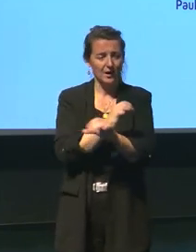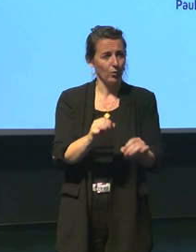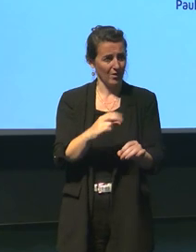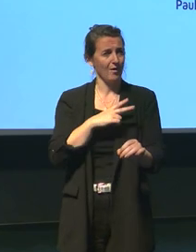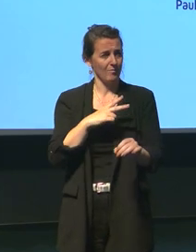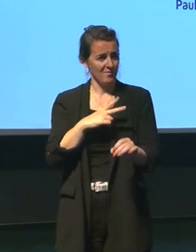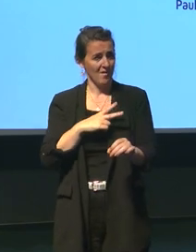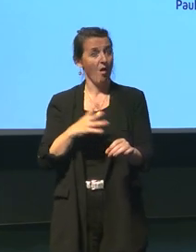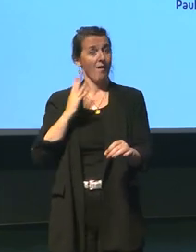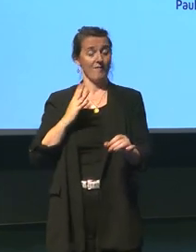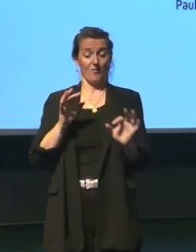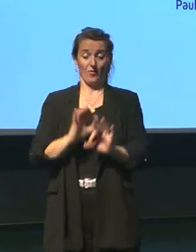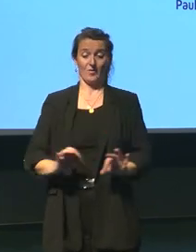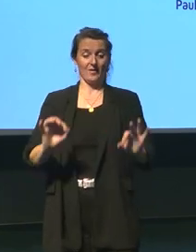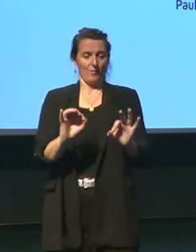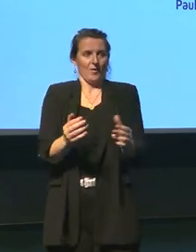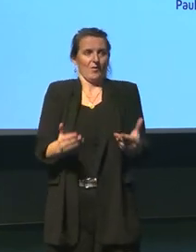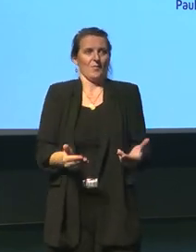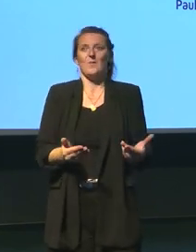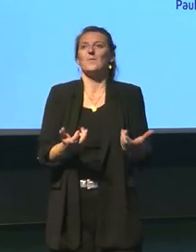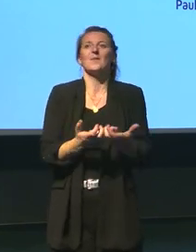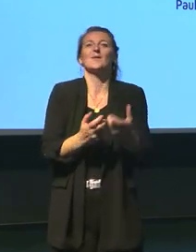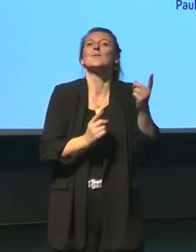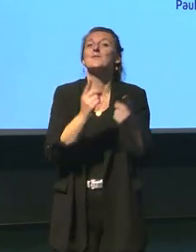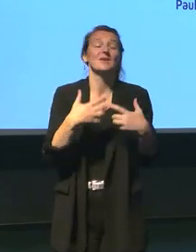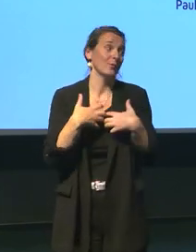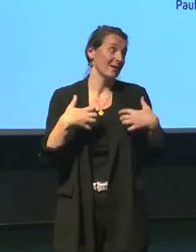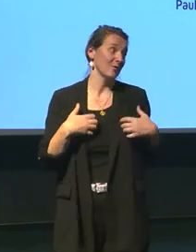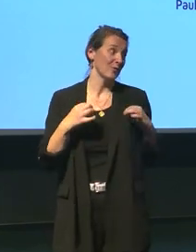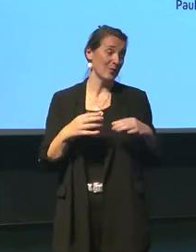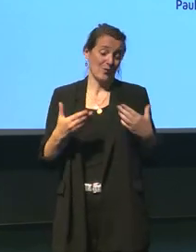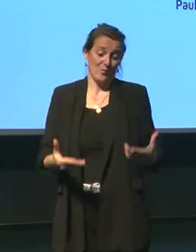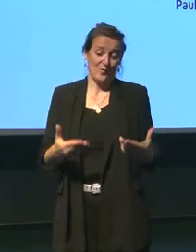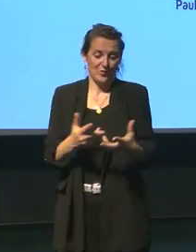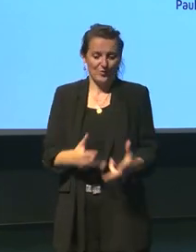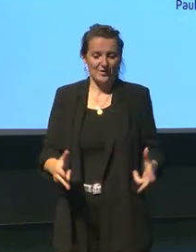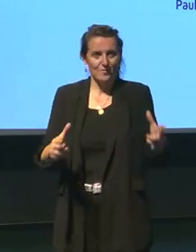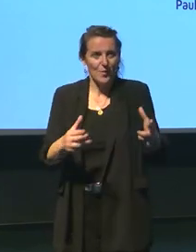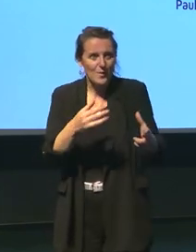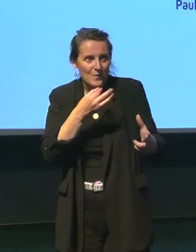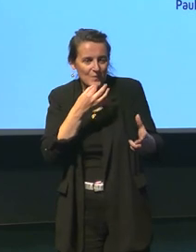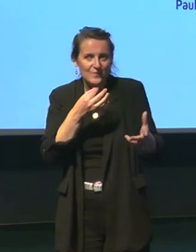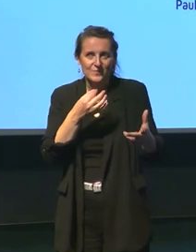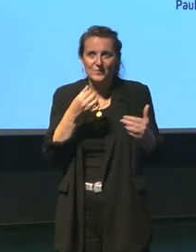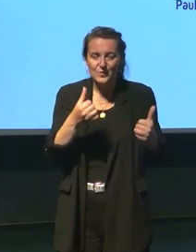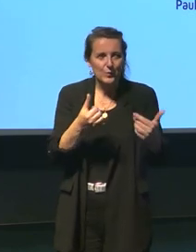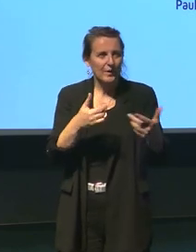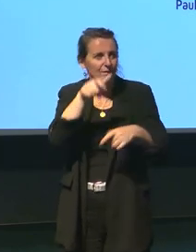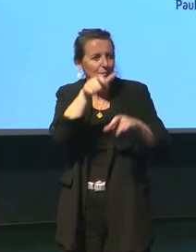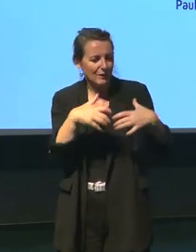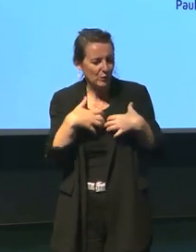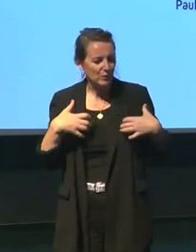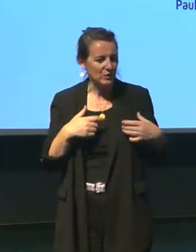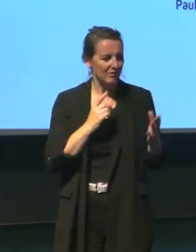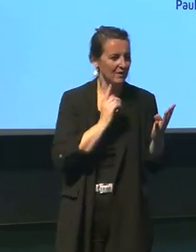n'avait pas d'un à bien de siècle la chance d'avoir des faits de la science comme aujourd'hui qui sont des moments privilégiés pour rencontrer des scientifiques poser des